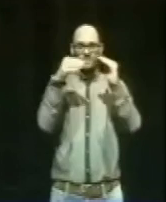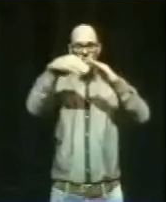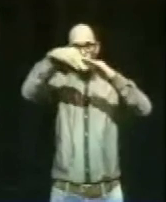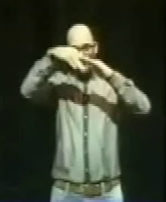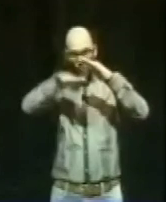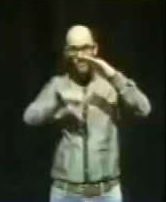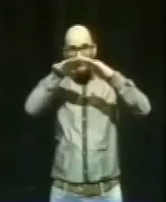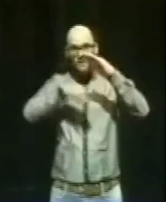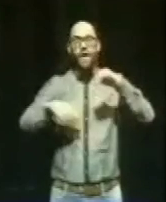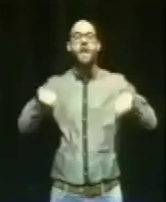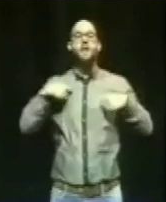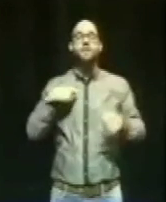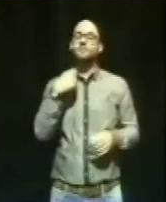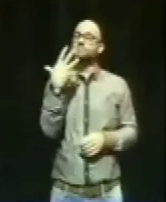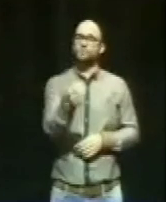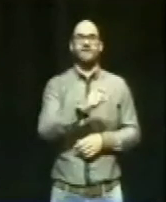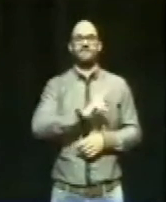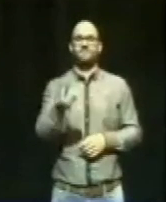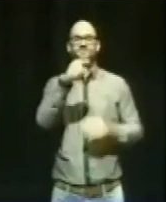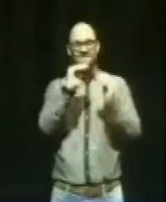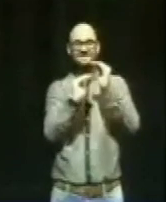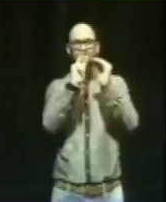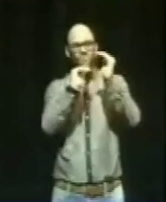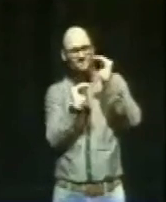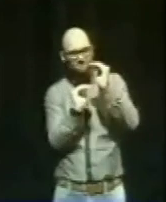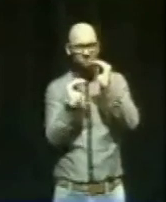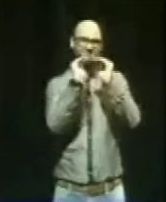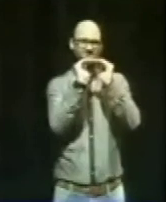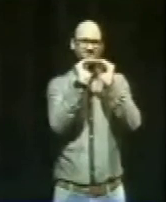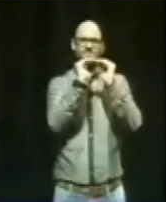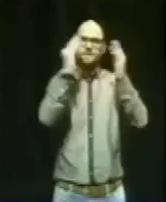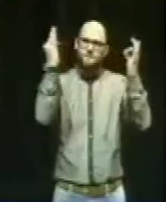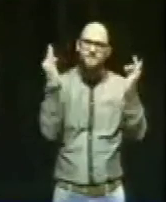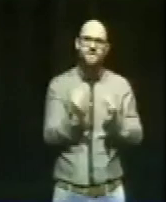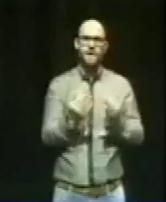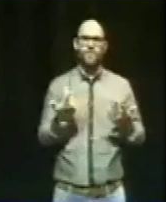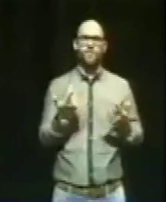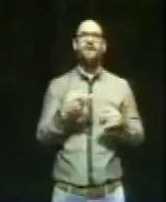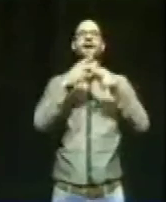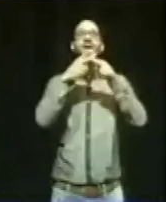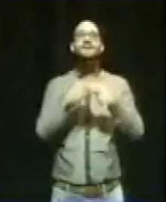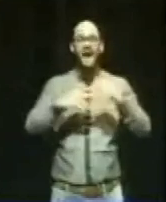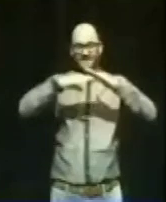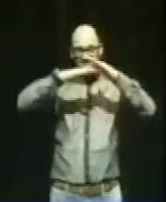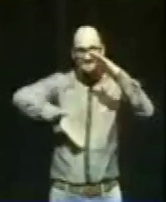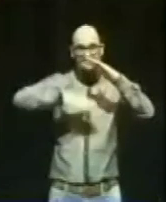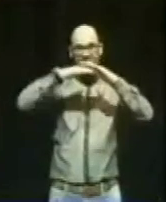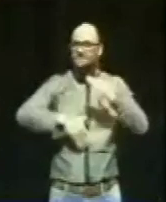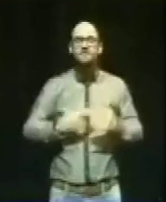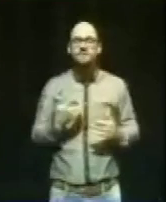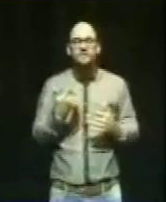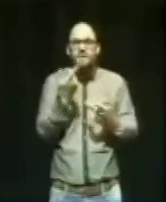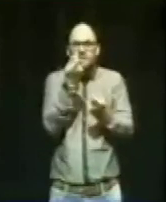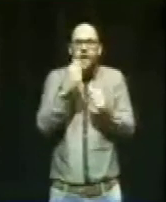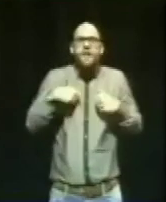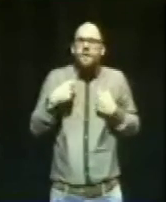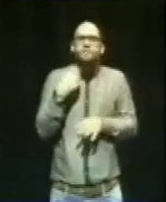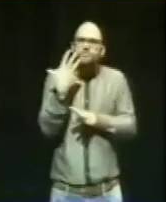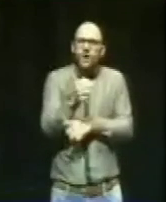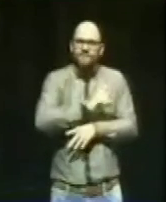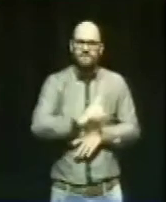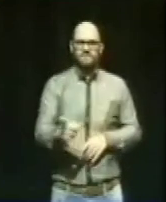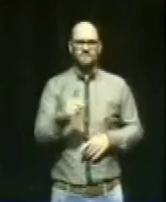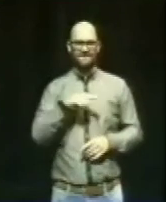liegt. Das gilt es umzusetzen. Alles andere ist neofeudale Klientelpolitik. Wir